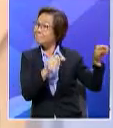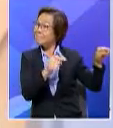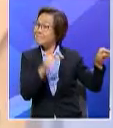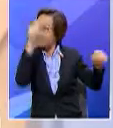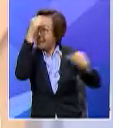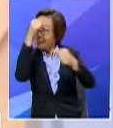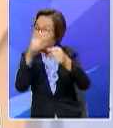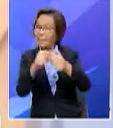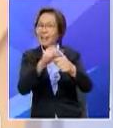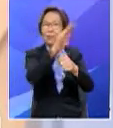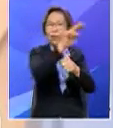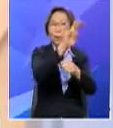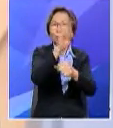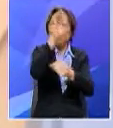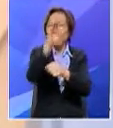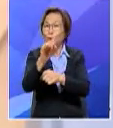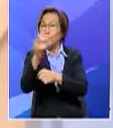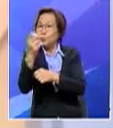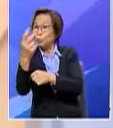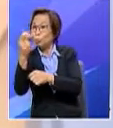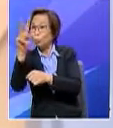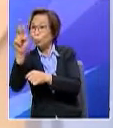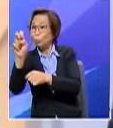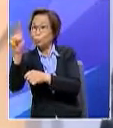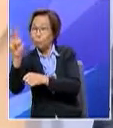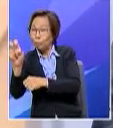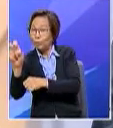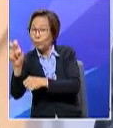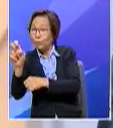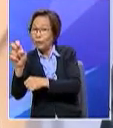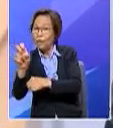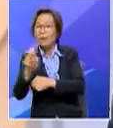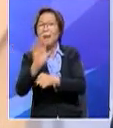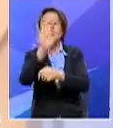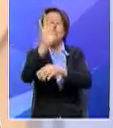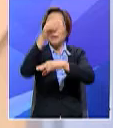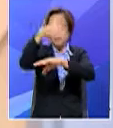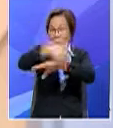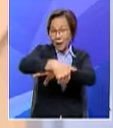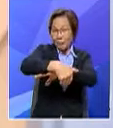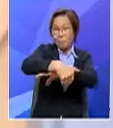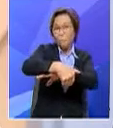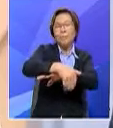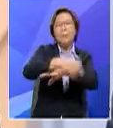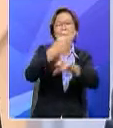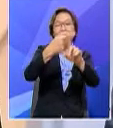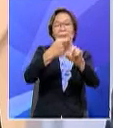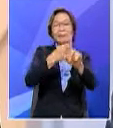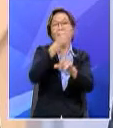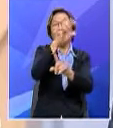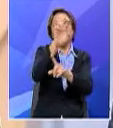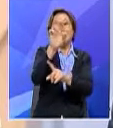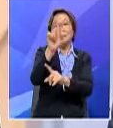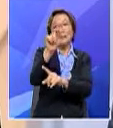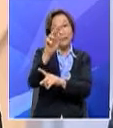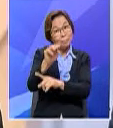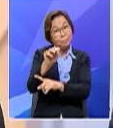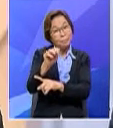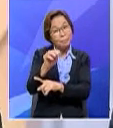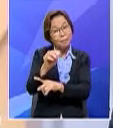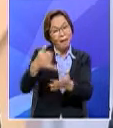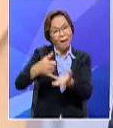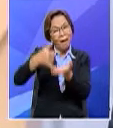pada 27 hari bulan Desember 9 malam daripada RTM iaitu